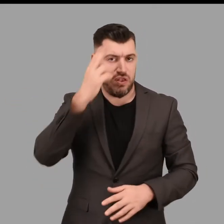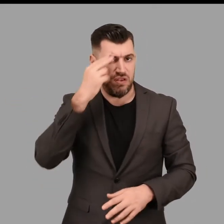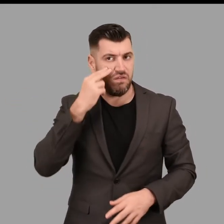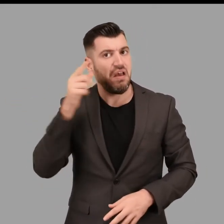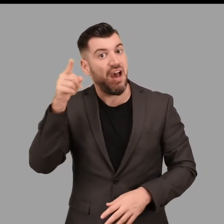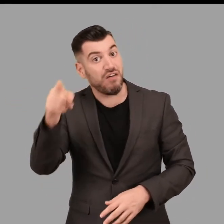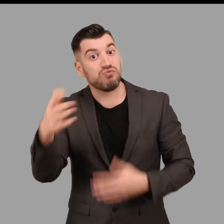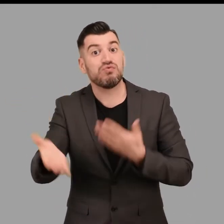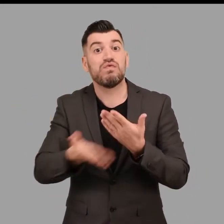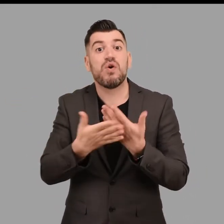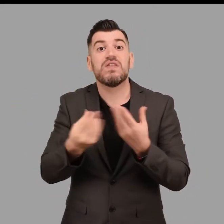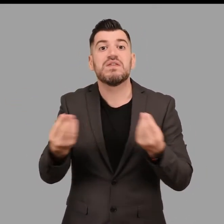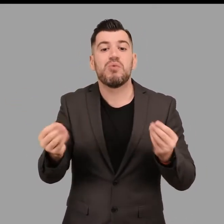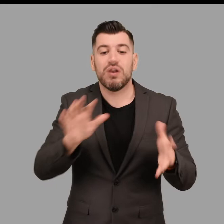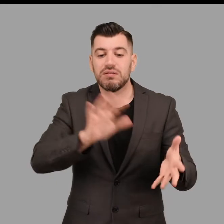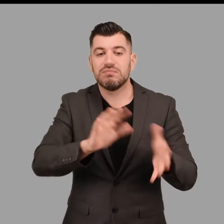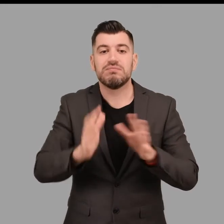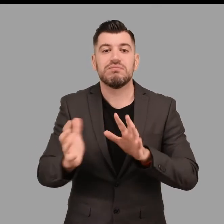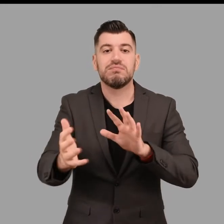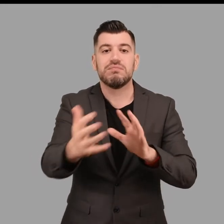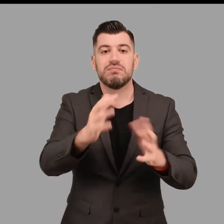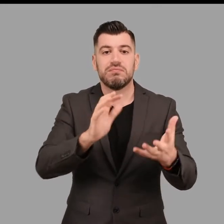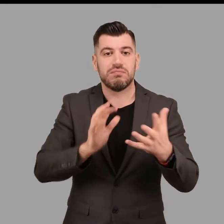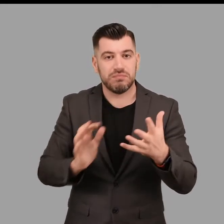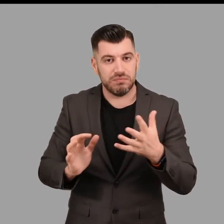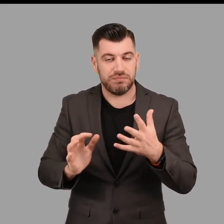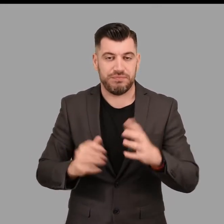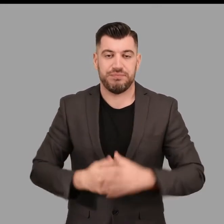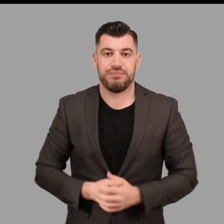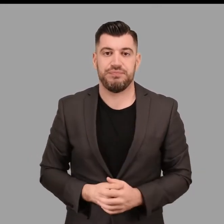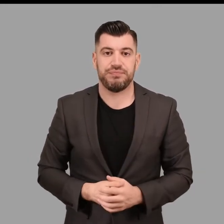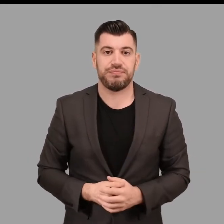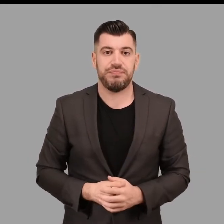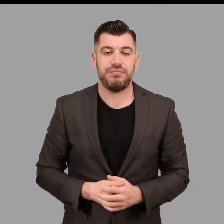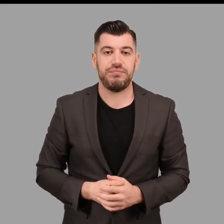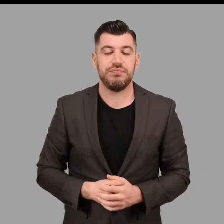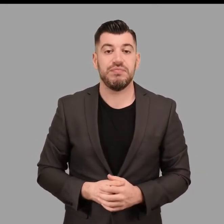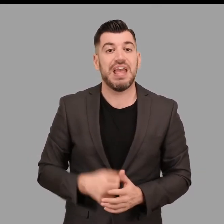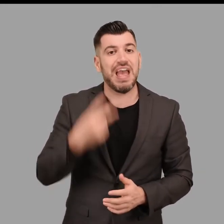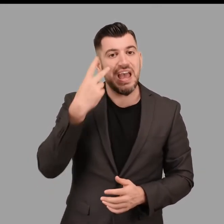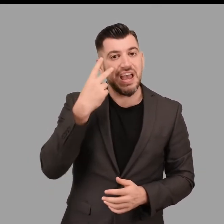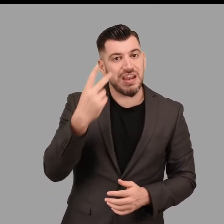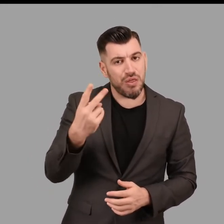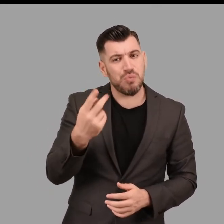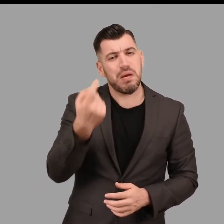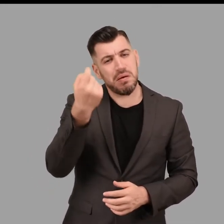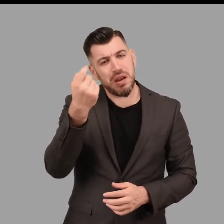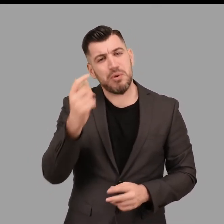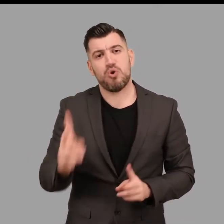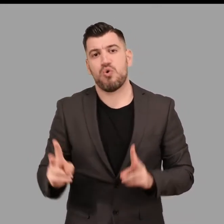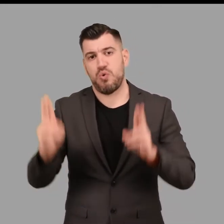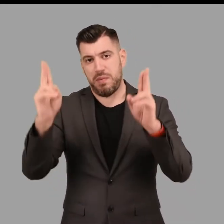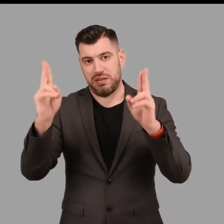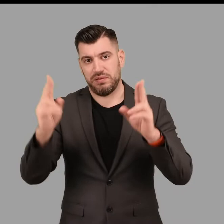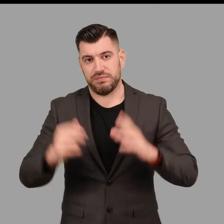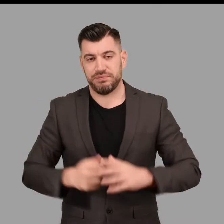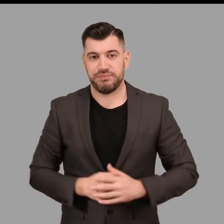πράγματα στις οποίες μπορούσαν να στηριχτούν στη διάρκεια της περιήγησης. Ας δούμε ένα χαρακτηριστικό απόσπασμα.